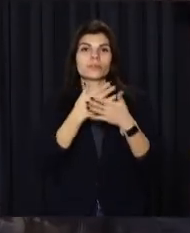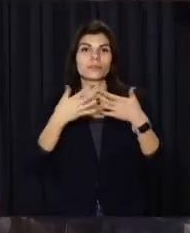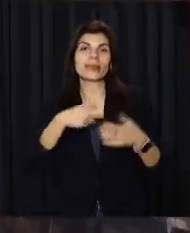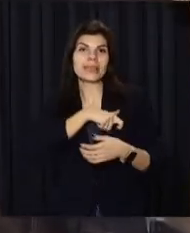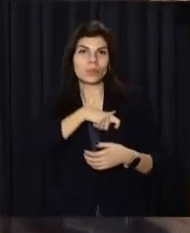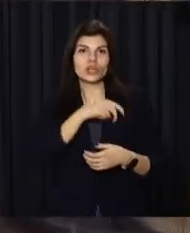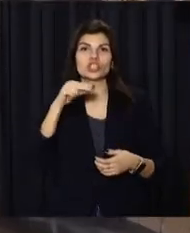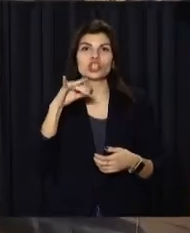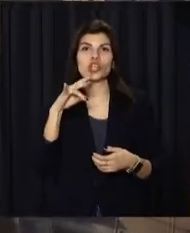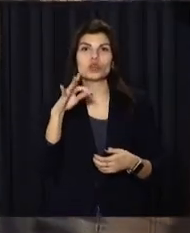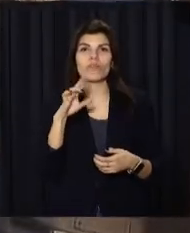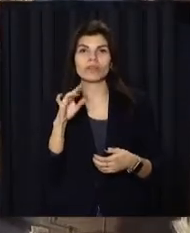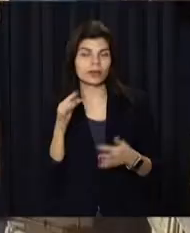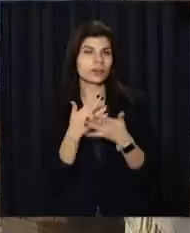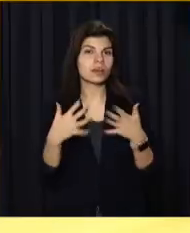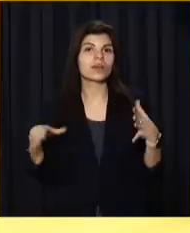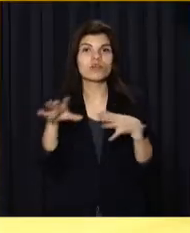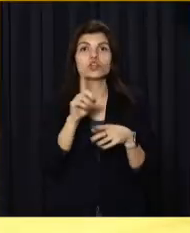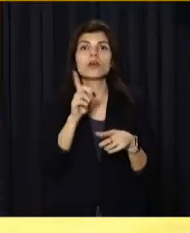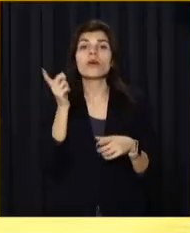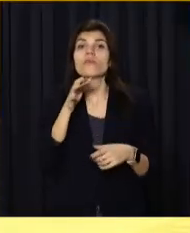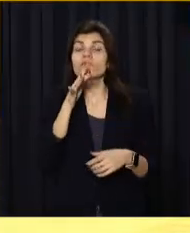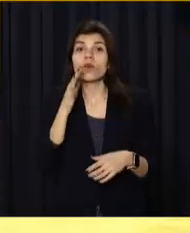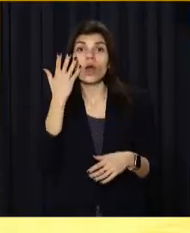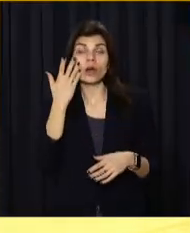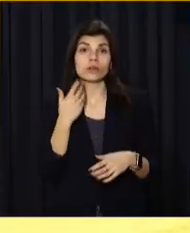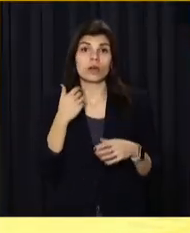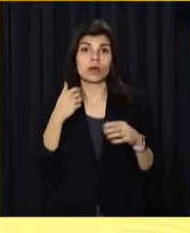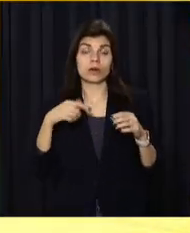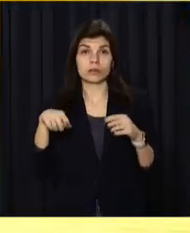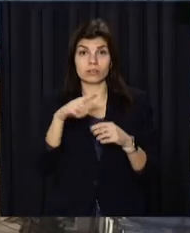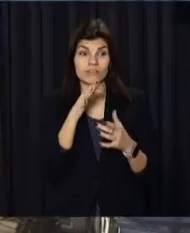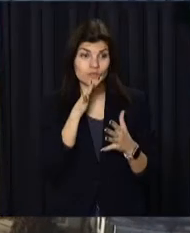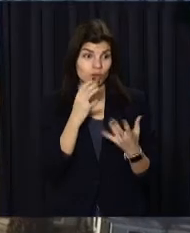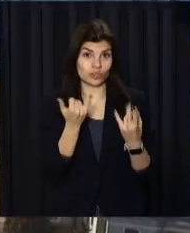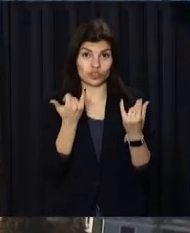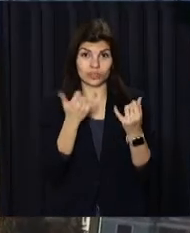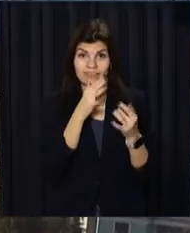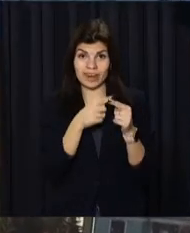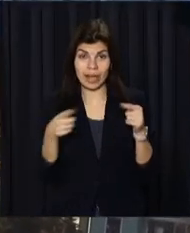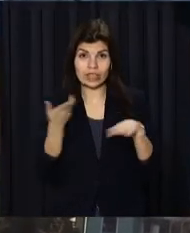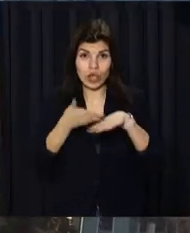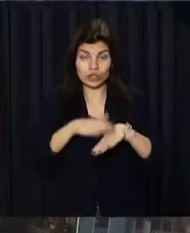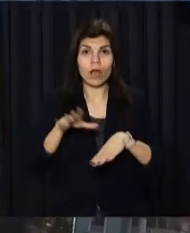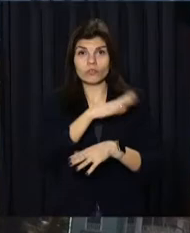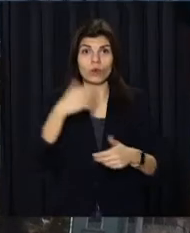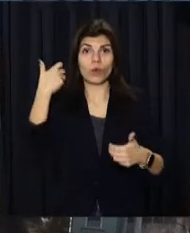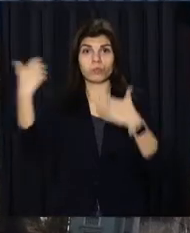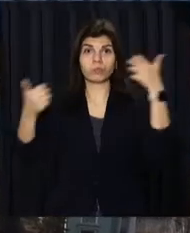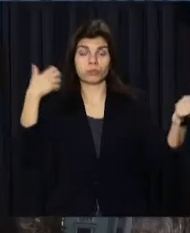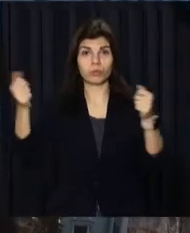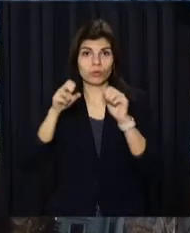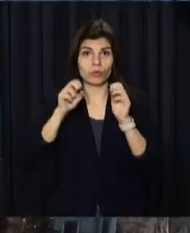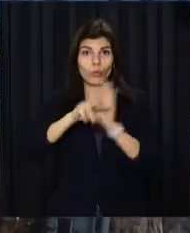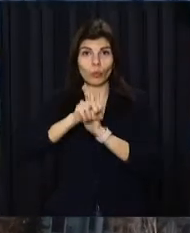депутатів всіх рівнів, які в час серйозних викликів залишають країну. Повернутися на батьківщину та стати пліч